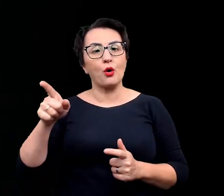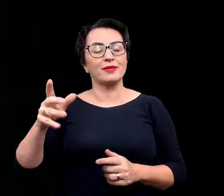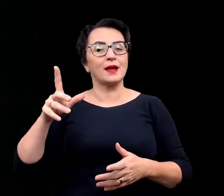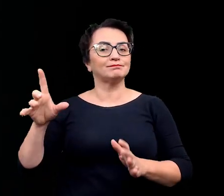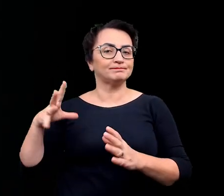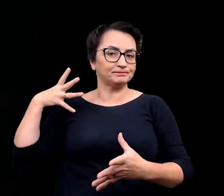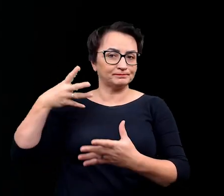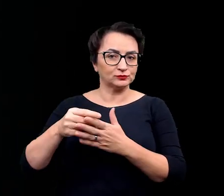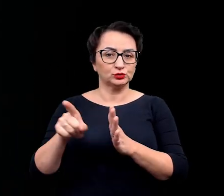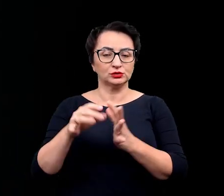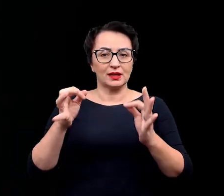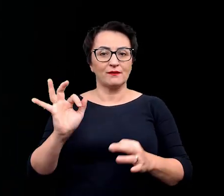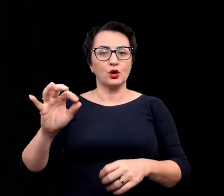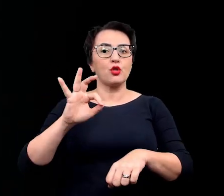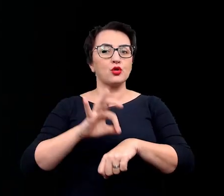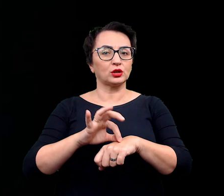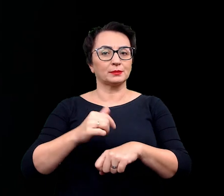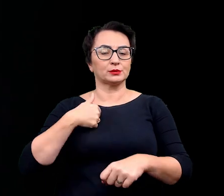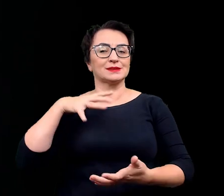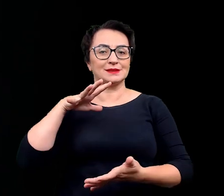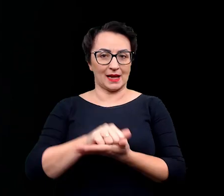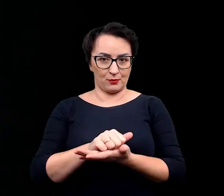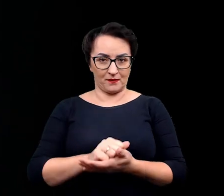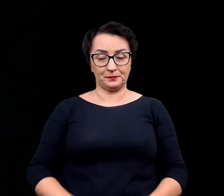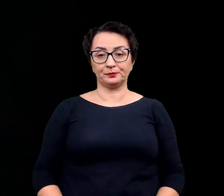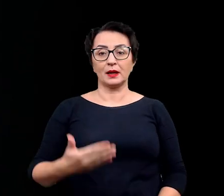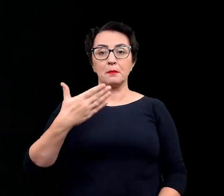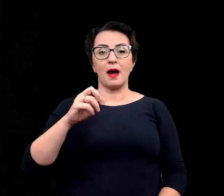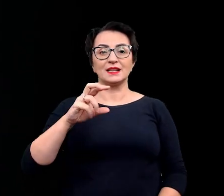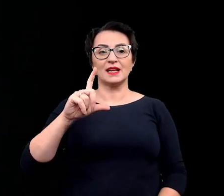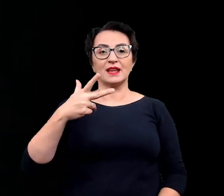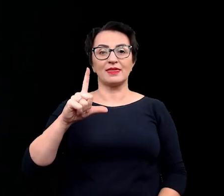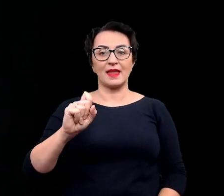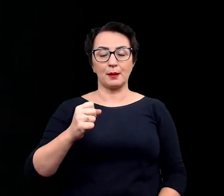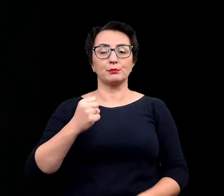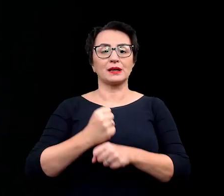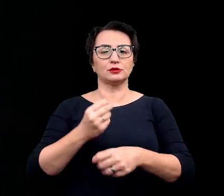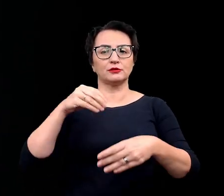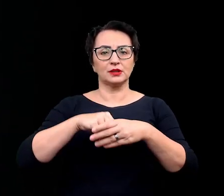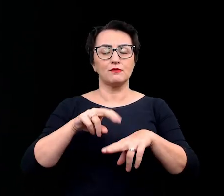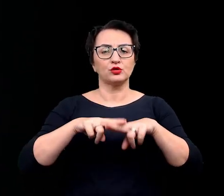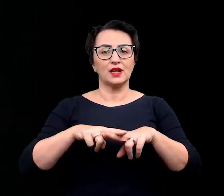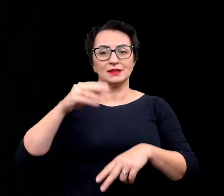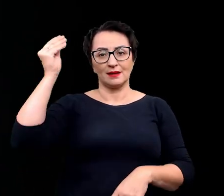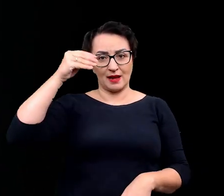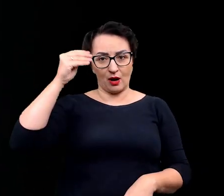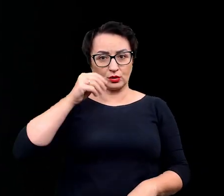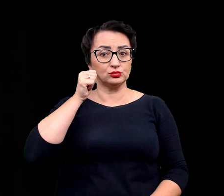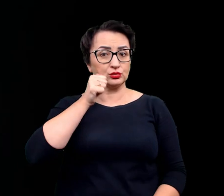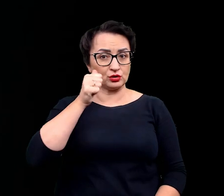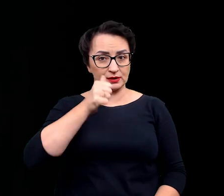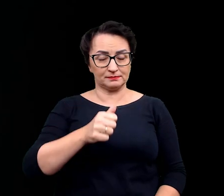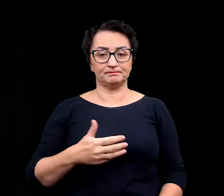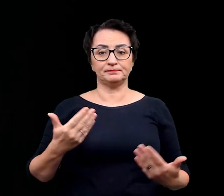w swoim doktoracie zajmowała. Marcelina jest pracownikiem Fundacji Nauki Polskiej na co dzień i mogła tutaj do nas dzisiaj